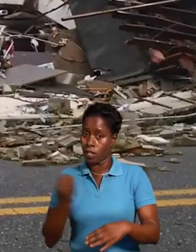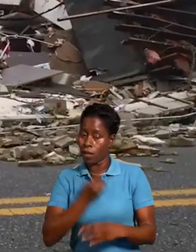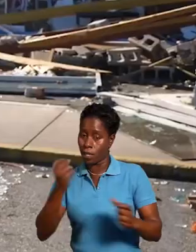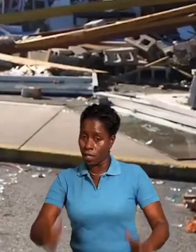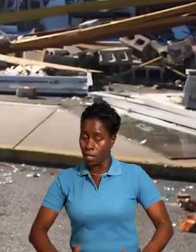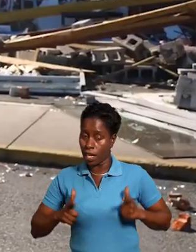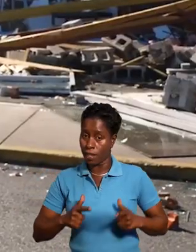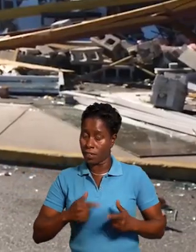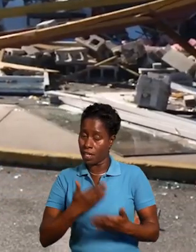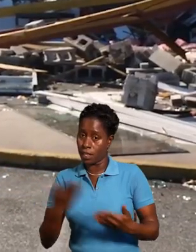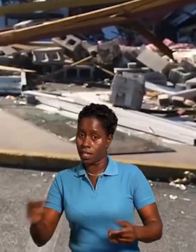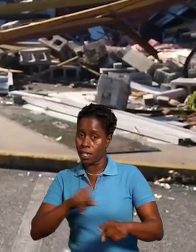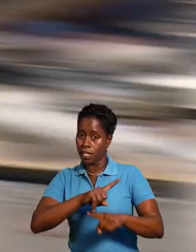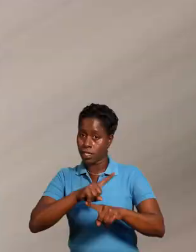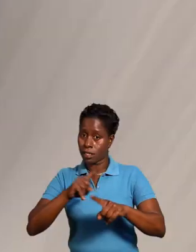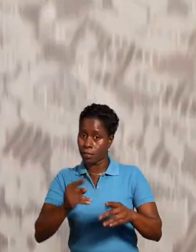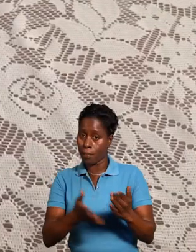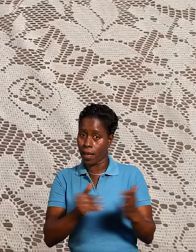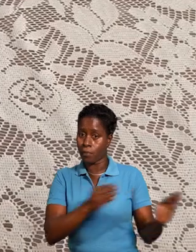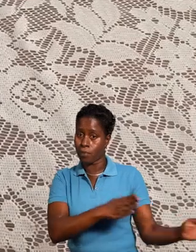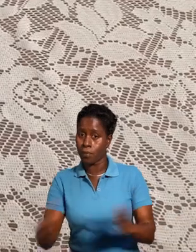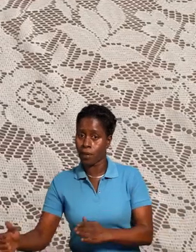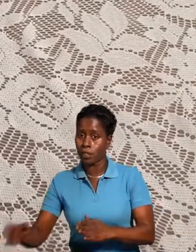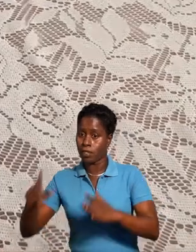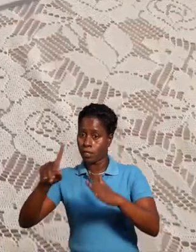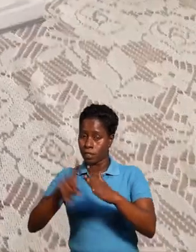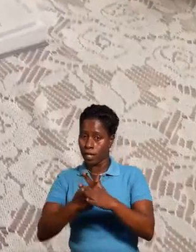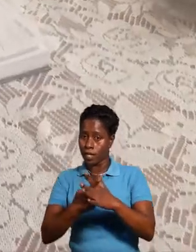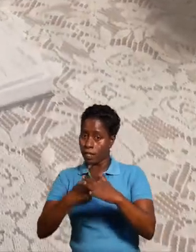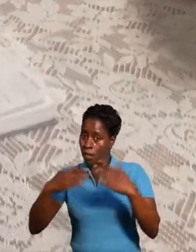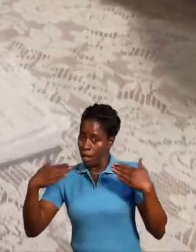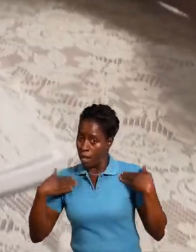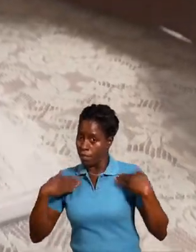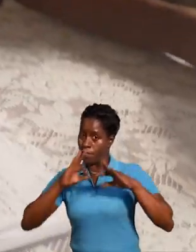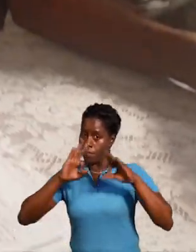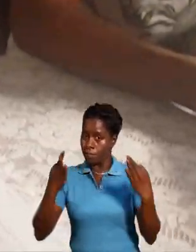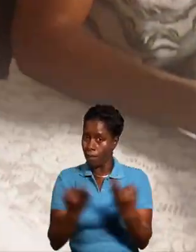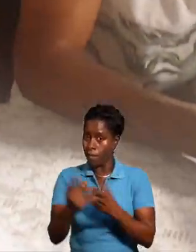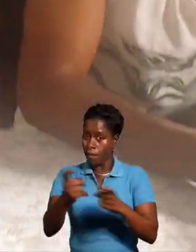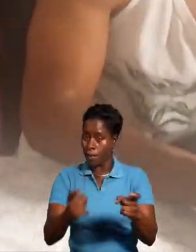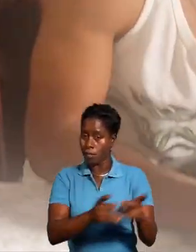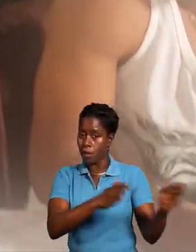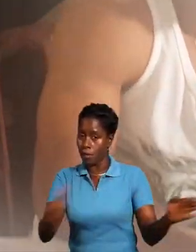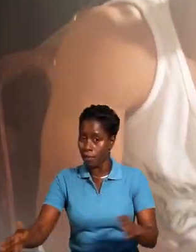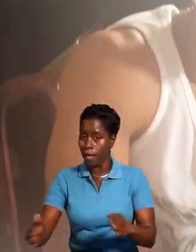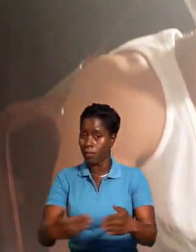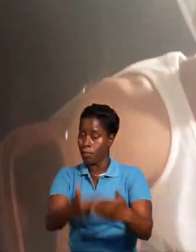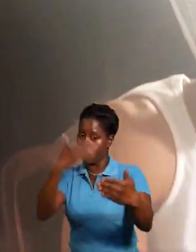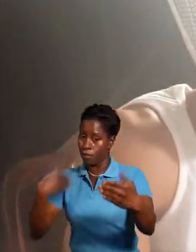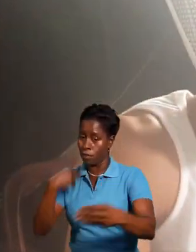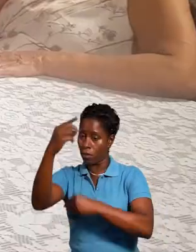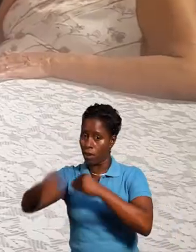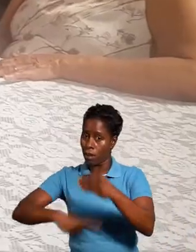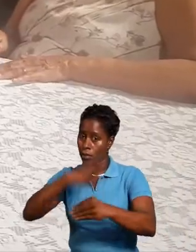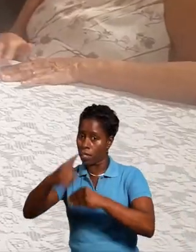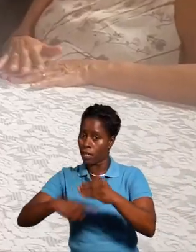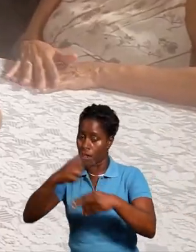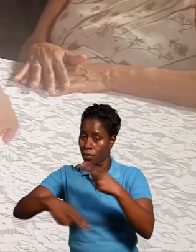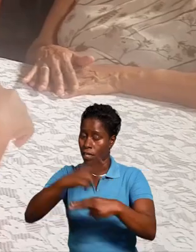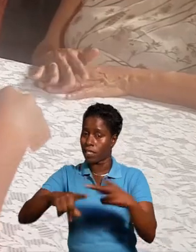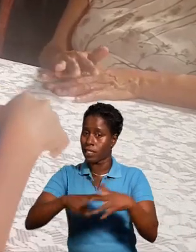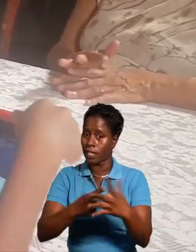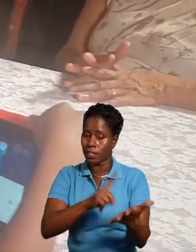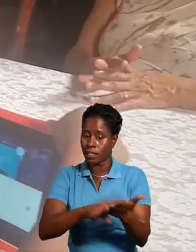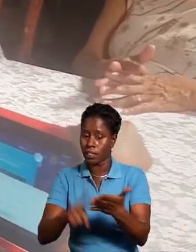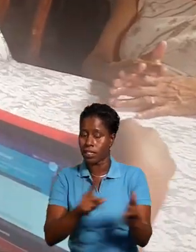ek kopye te nou. Premye man, se founi an plan pou manajman desastre pou famou. Lantan avan sezon Siklon la kouman si. Diskiteye plan